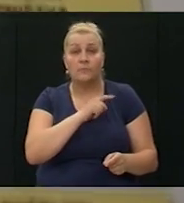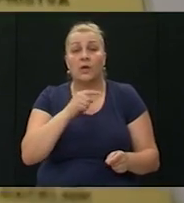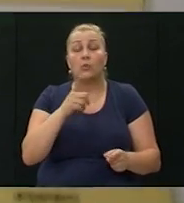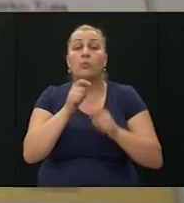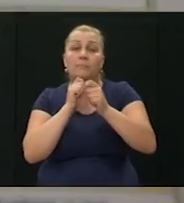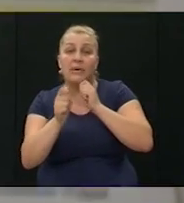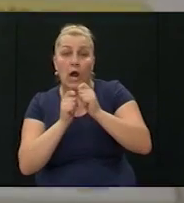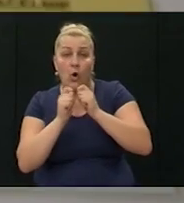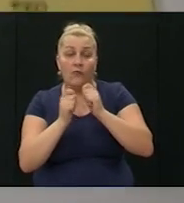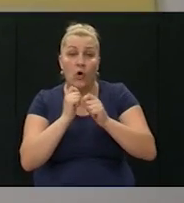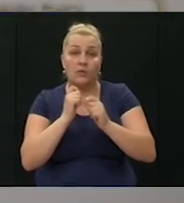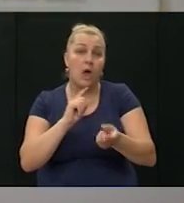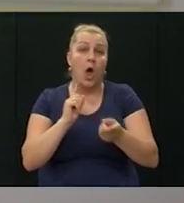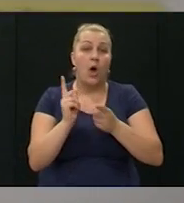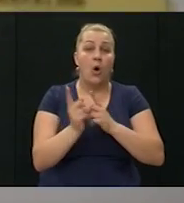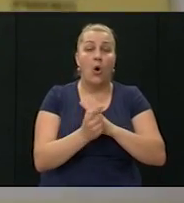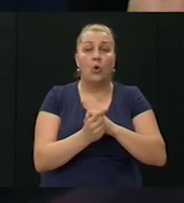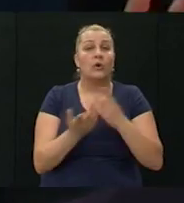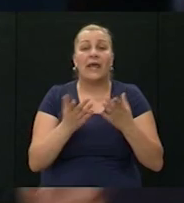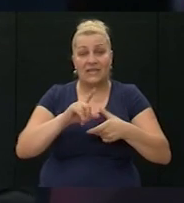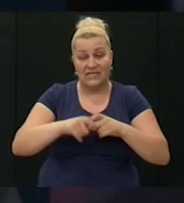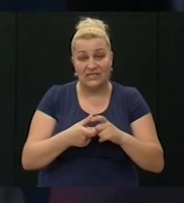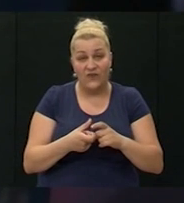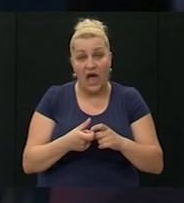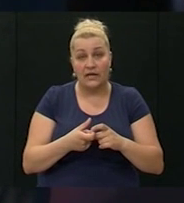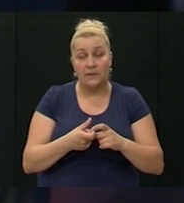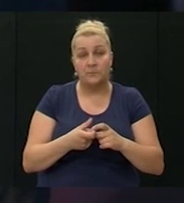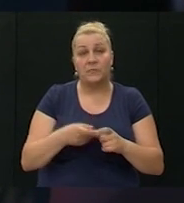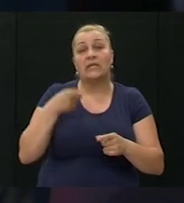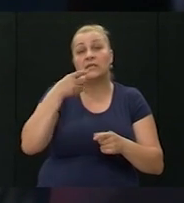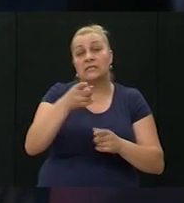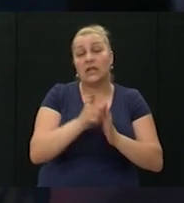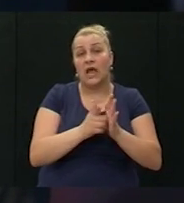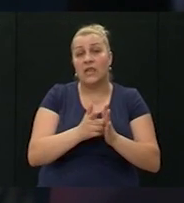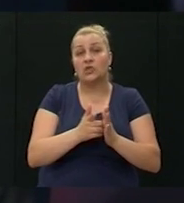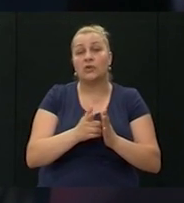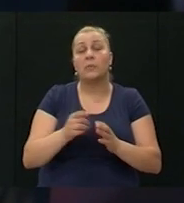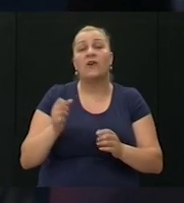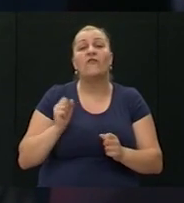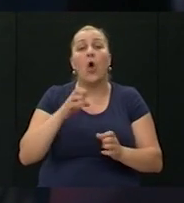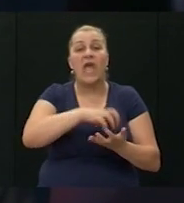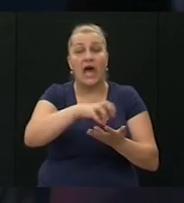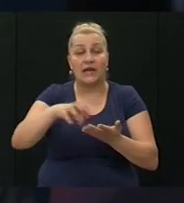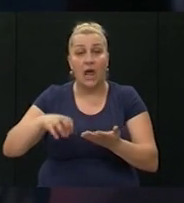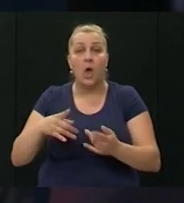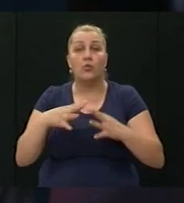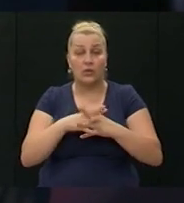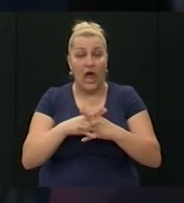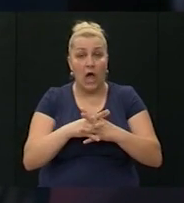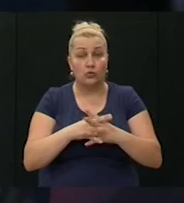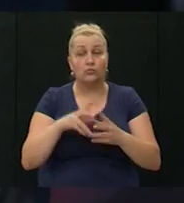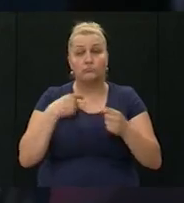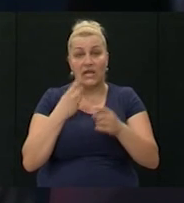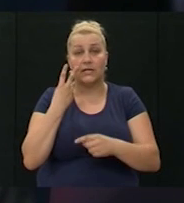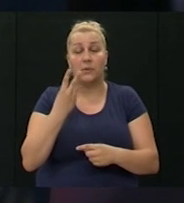u pregovorima oko nekih stvari sa tadašnjim tadašnjim vojarnama u gradu